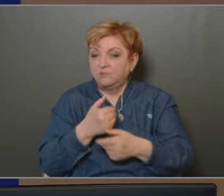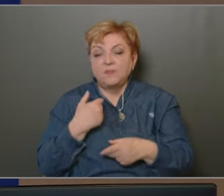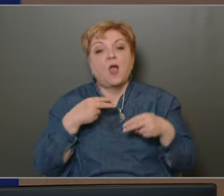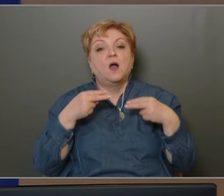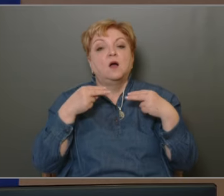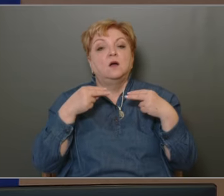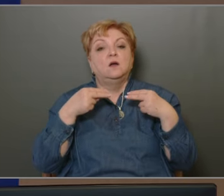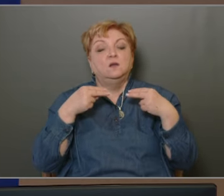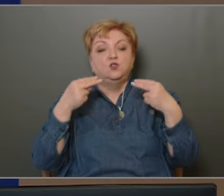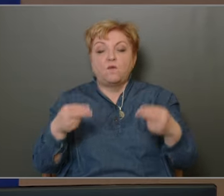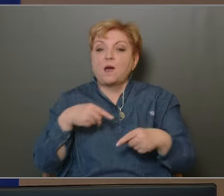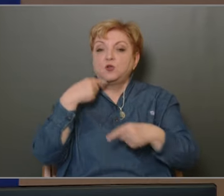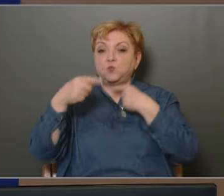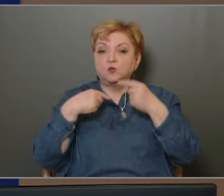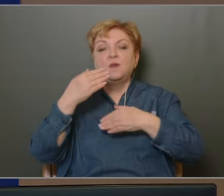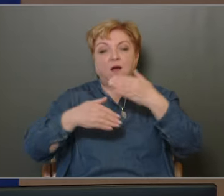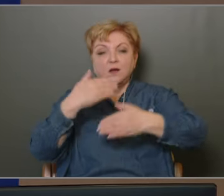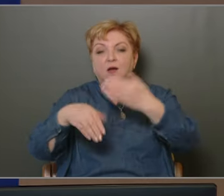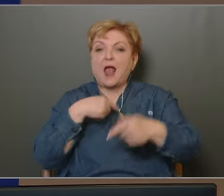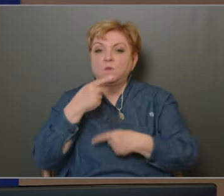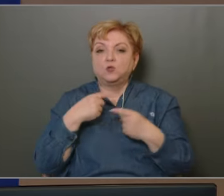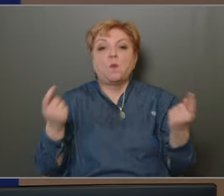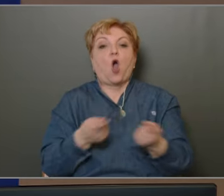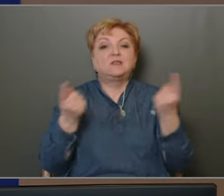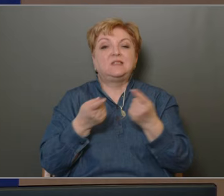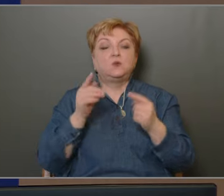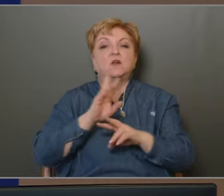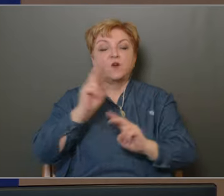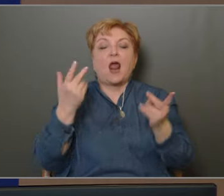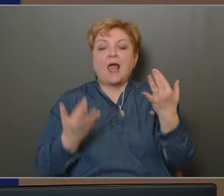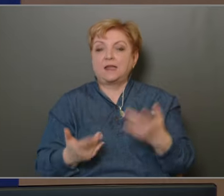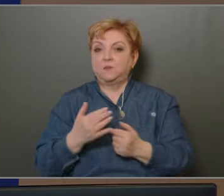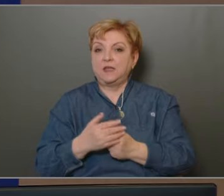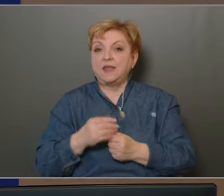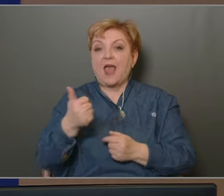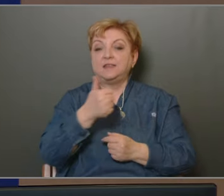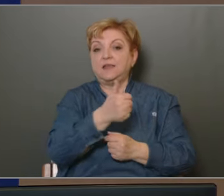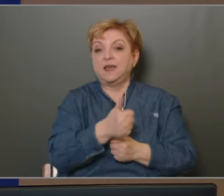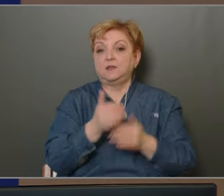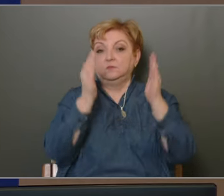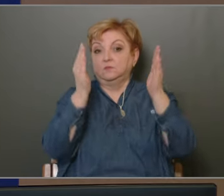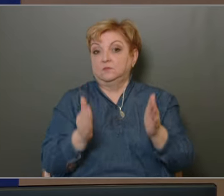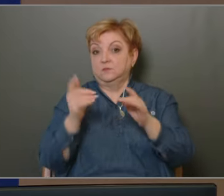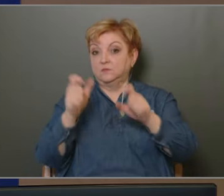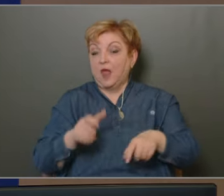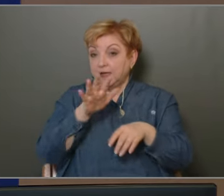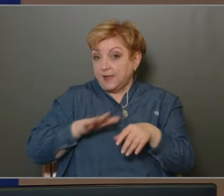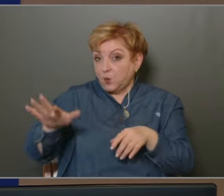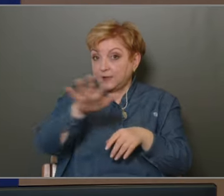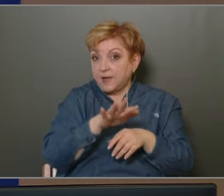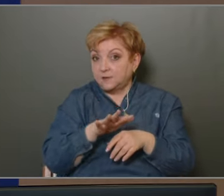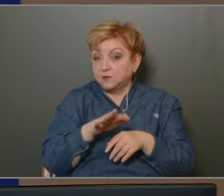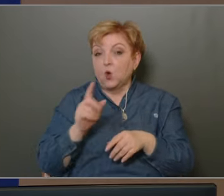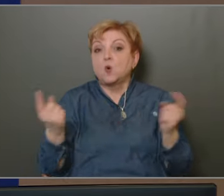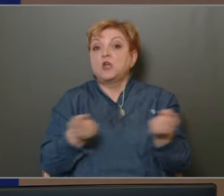továbbra is tartom azt, és ezt folyamatosan elmondom, hogy az akciózásnak van eredménye Amikor egy-egy jelenség megjelenik egy területen,